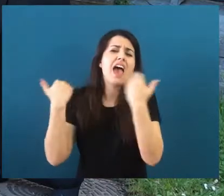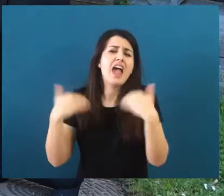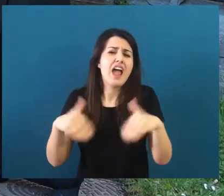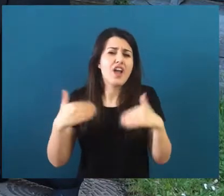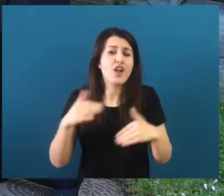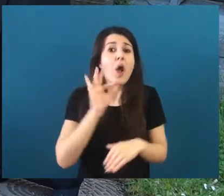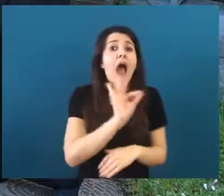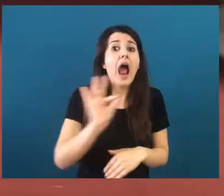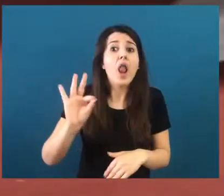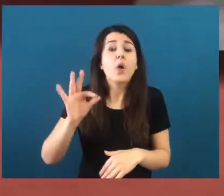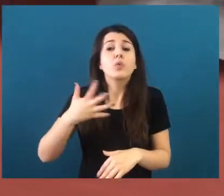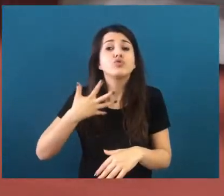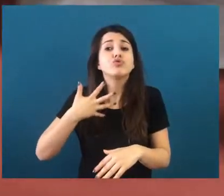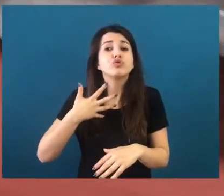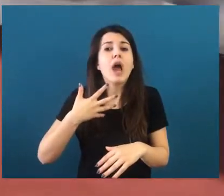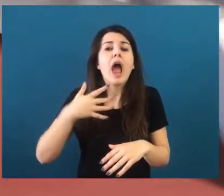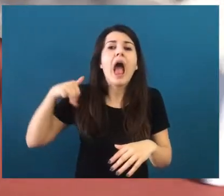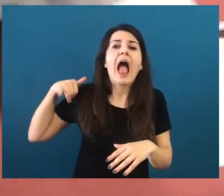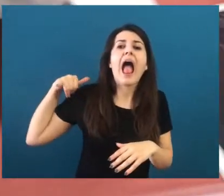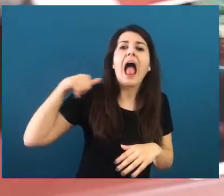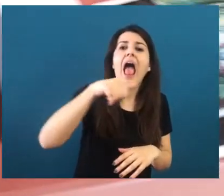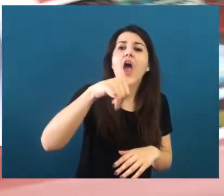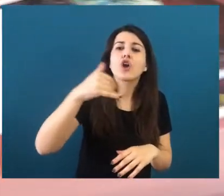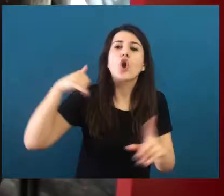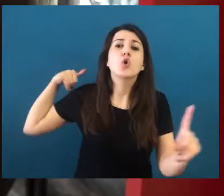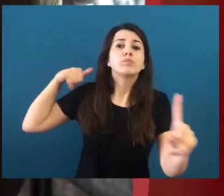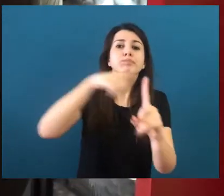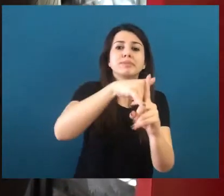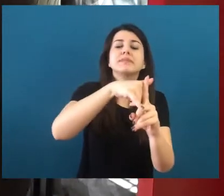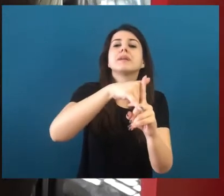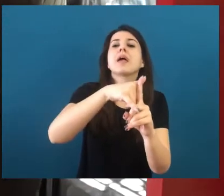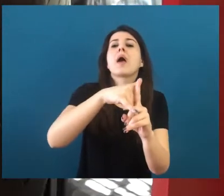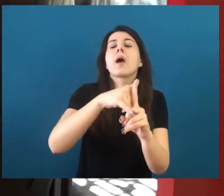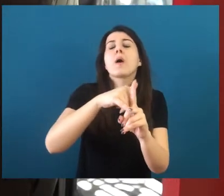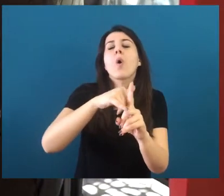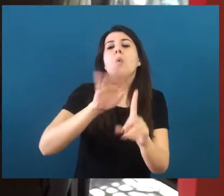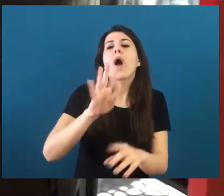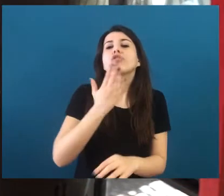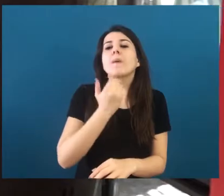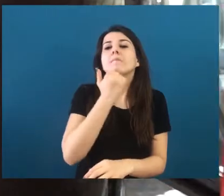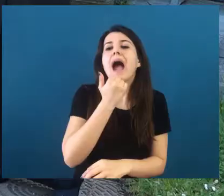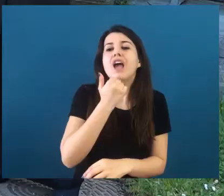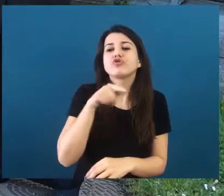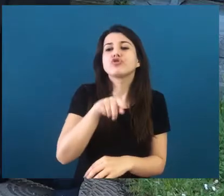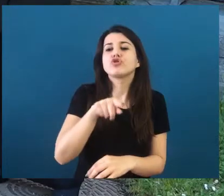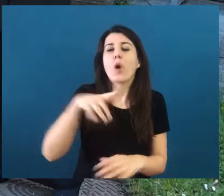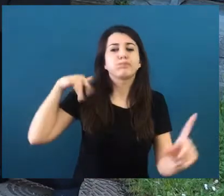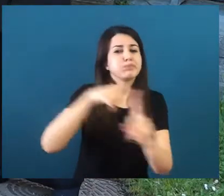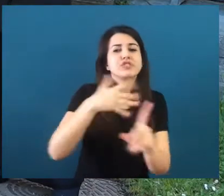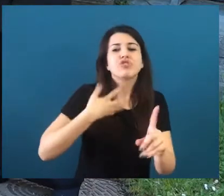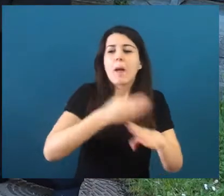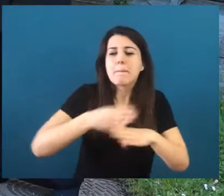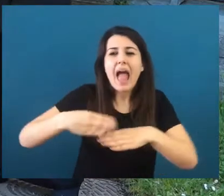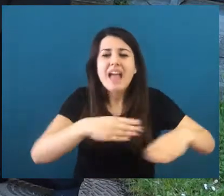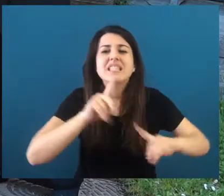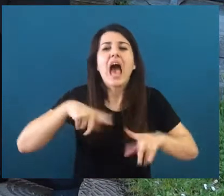come parte dell'aereo che si schiantò a Superga nel 4 maggio del 49. Potrete ammirare maglie